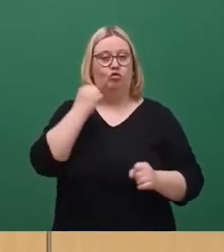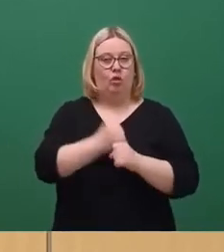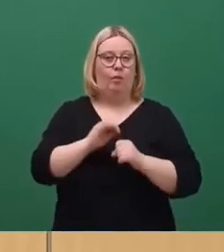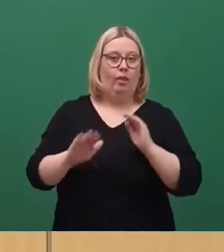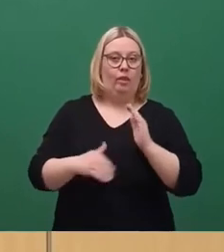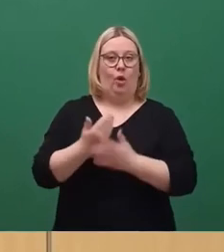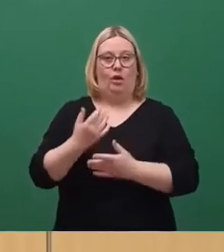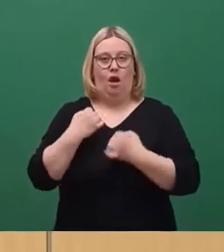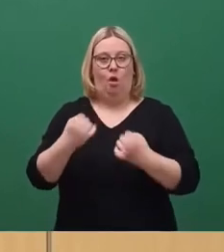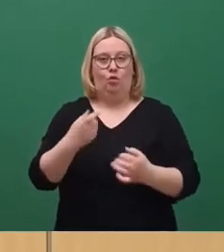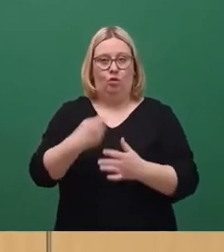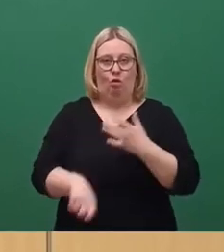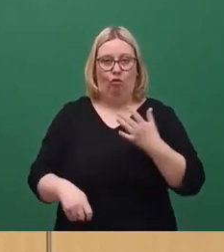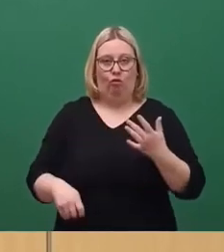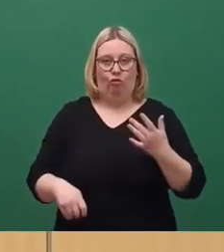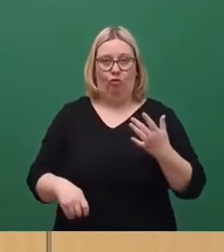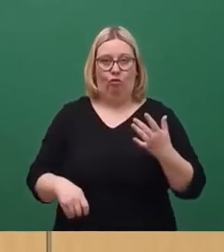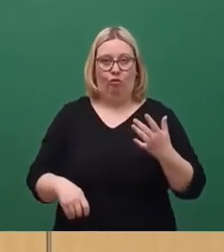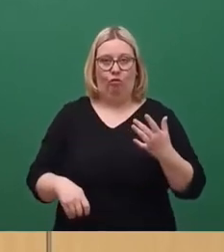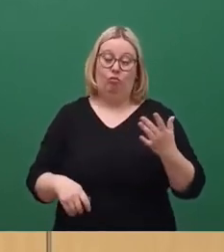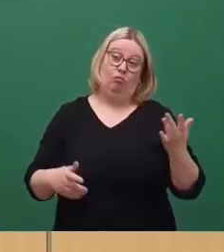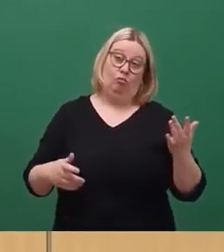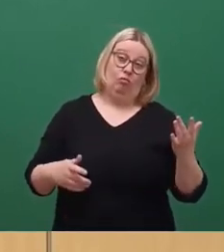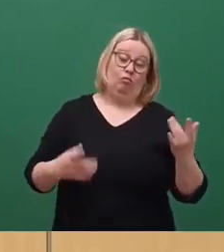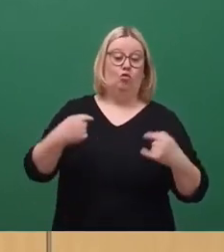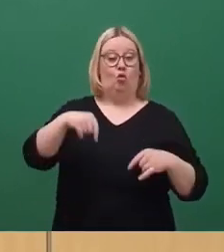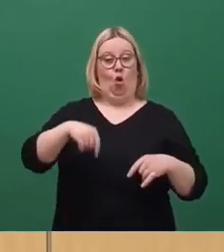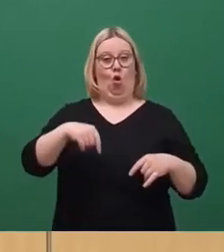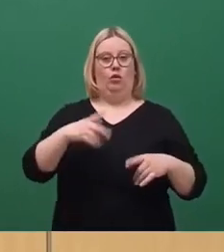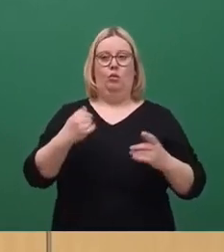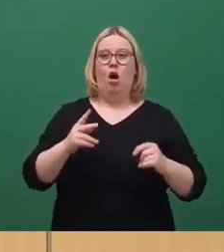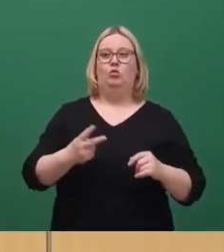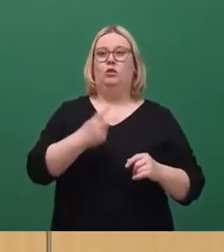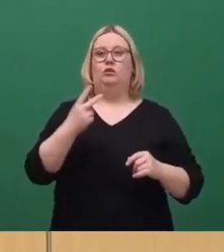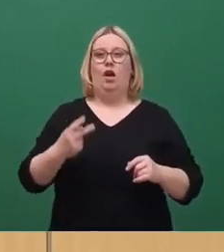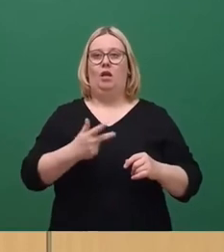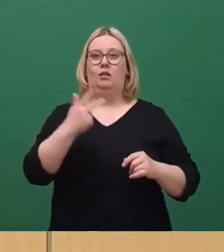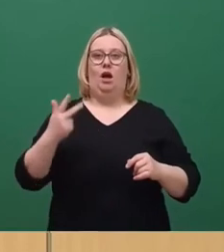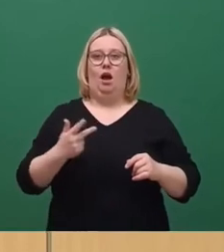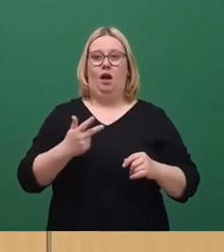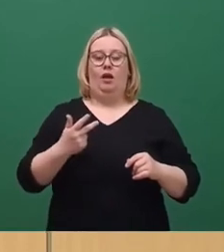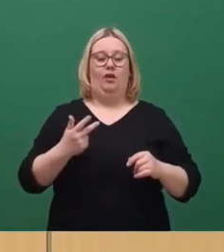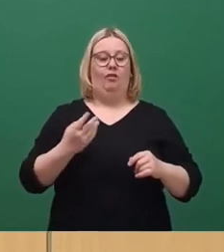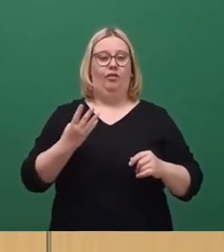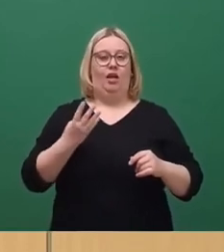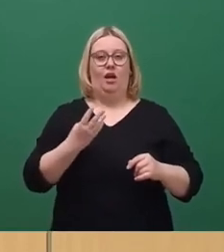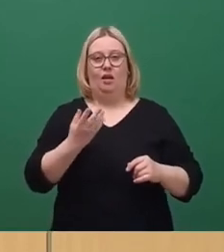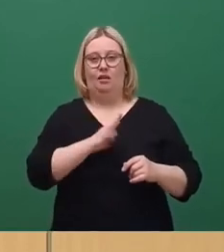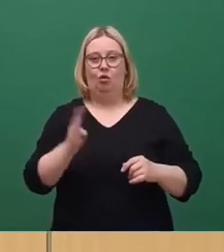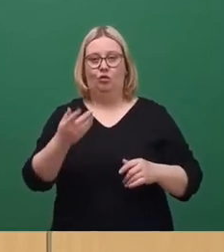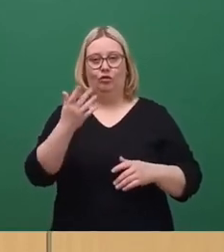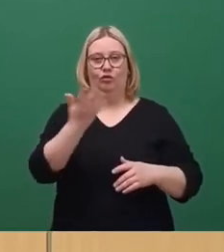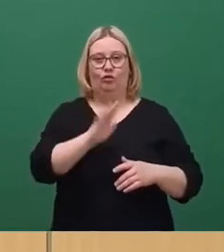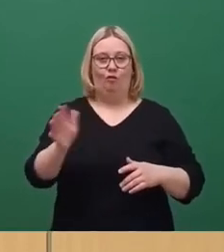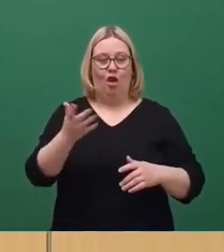Auto kaufen. Das heißt, jeder, so wie heute, dass ich mir für 2, 3, 4, 5.000 Euro ein Auto hinzulege, die